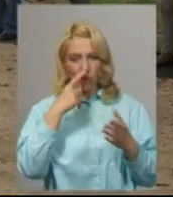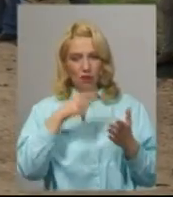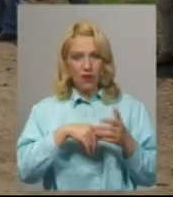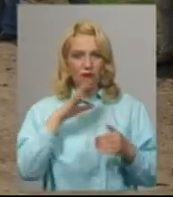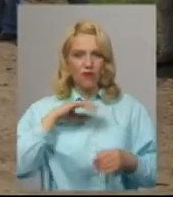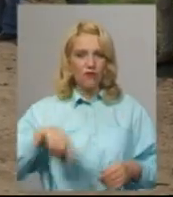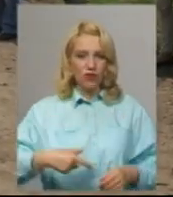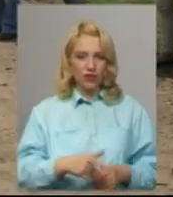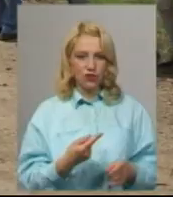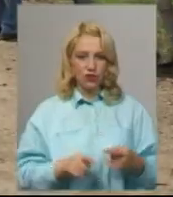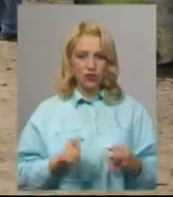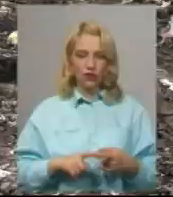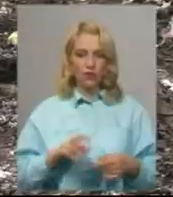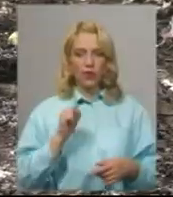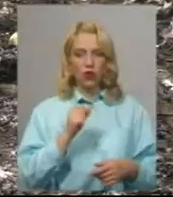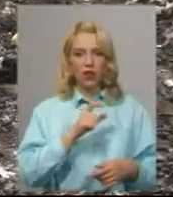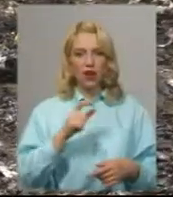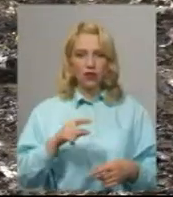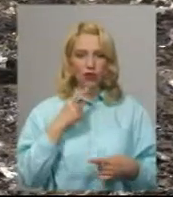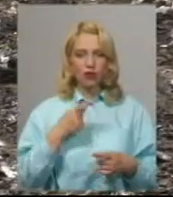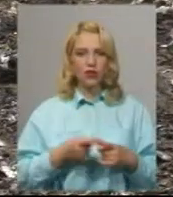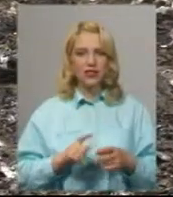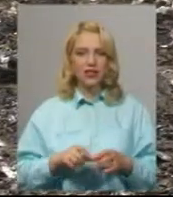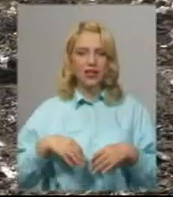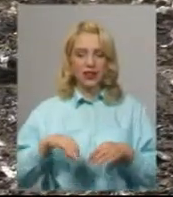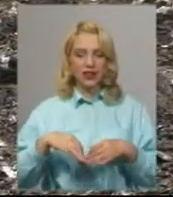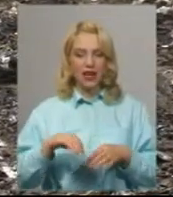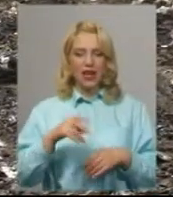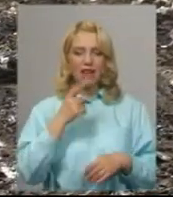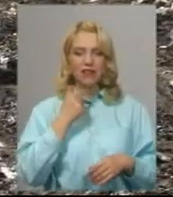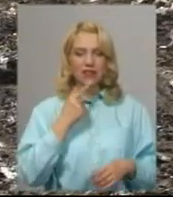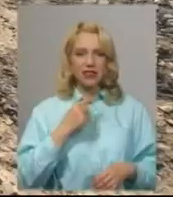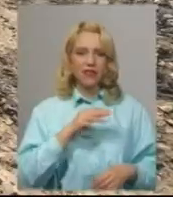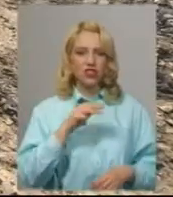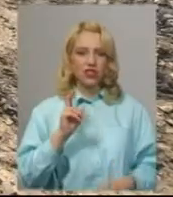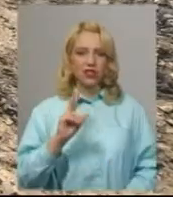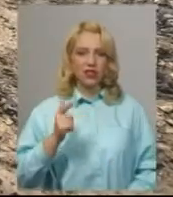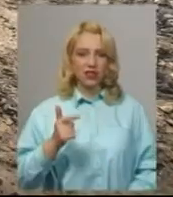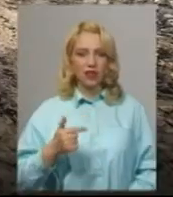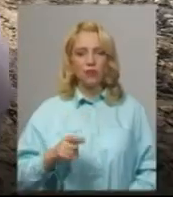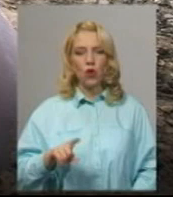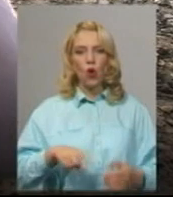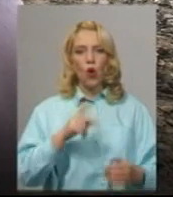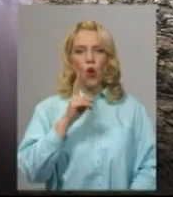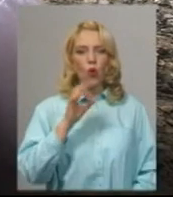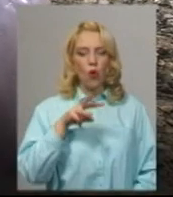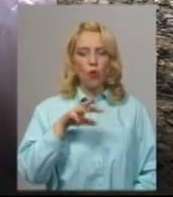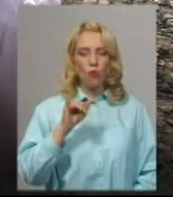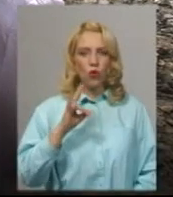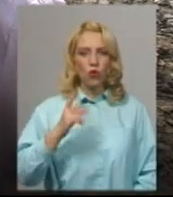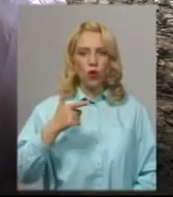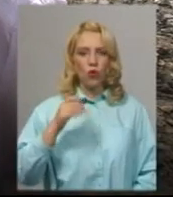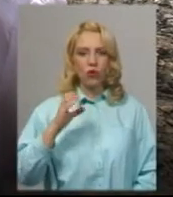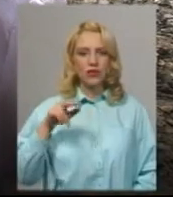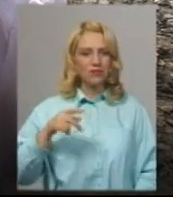Харчук каже, сміття на дорогу протягом тижня скидав транспорт Карсилівської житлово-експлуатаційної контори. Комунгосп – це ж їхнє сміття, це не